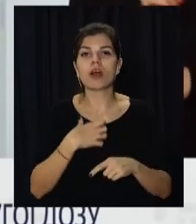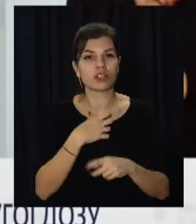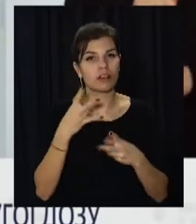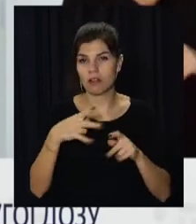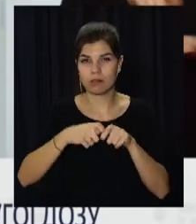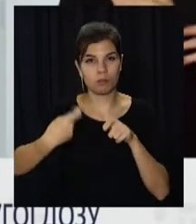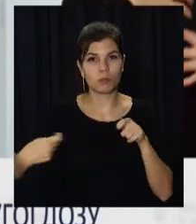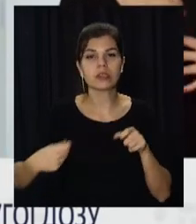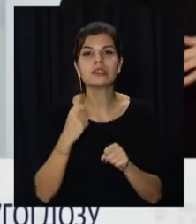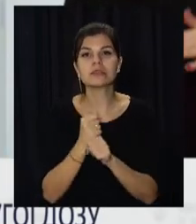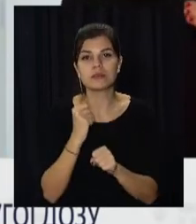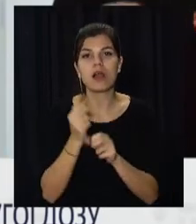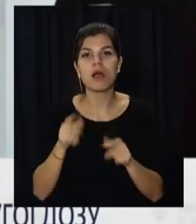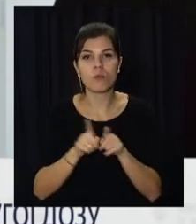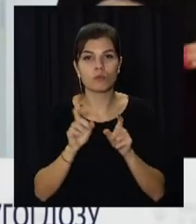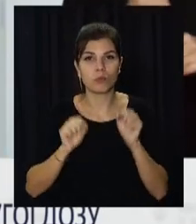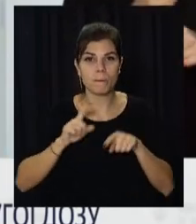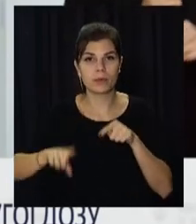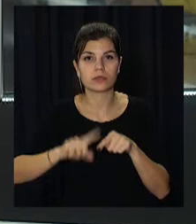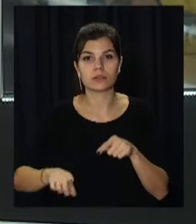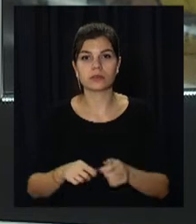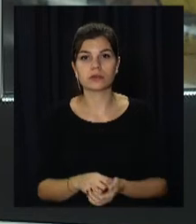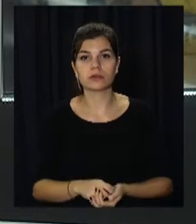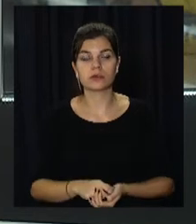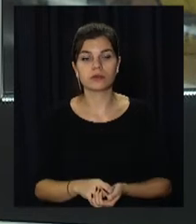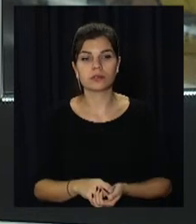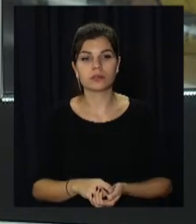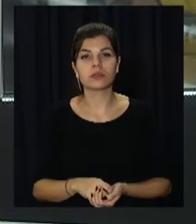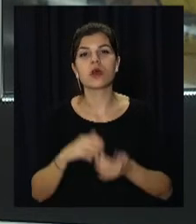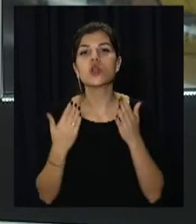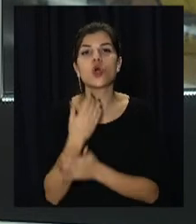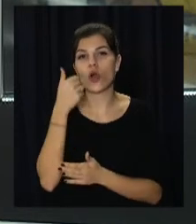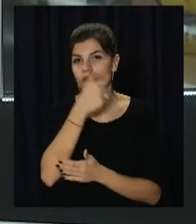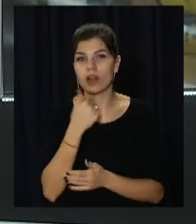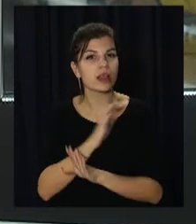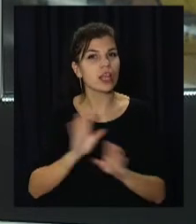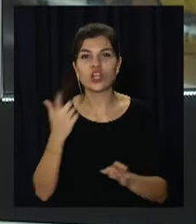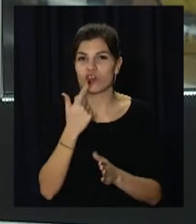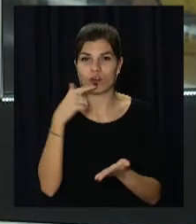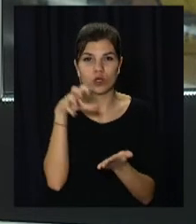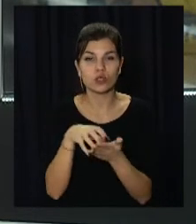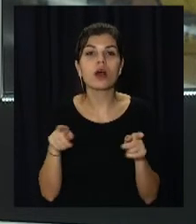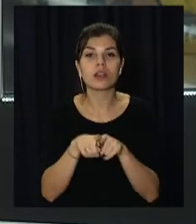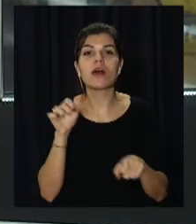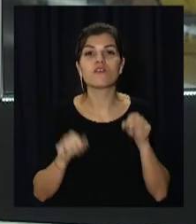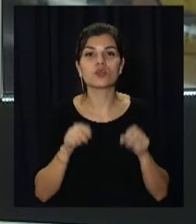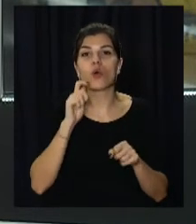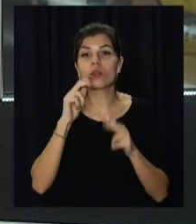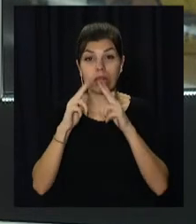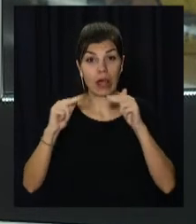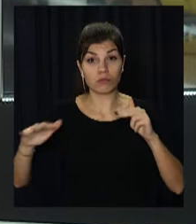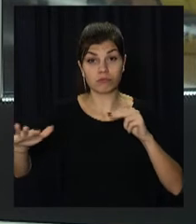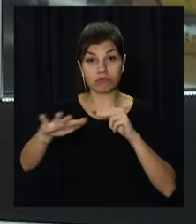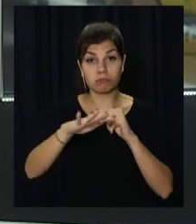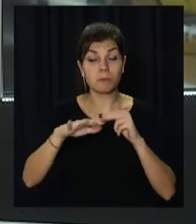зволікати і зробити її якомога скоріше. Новий рік не в червоній зоні. Таке можливо на Дніпропетровщині,